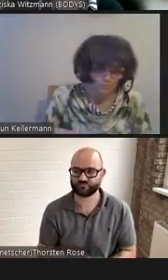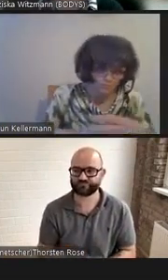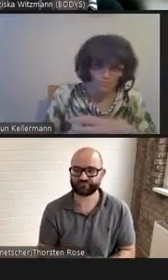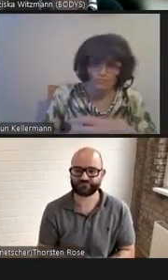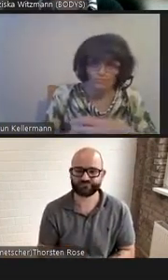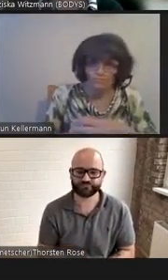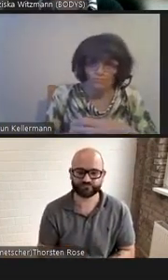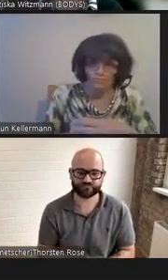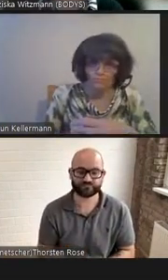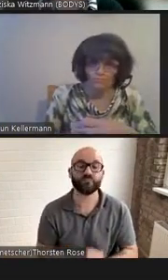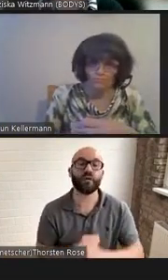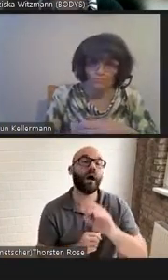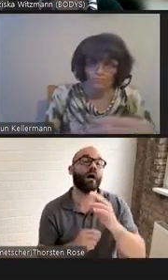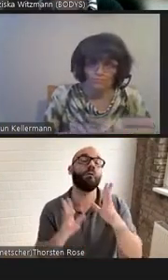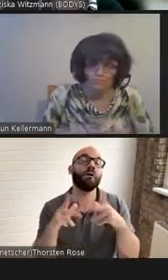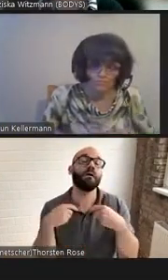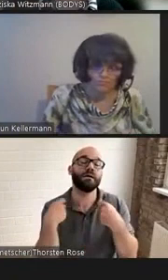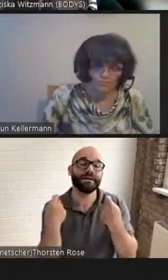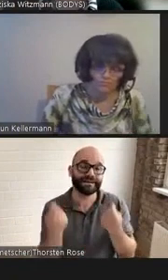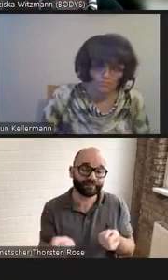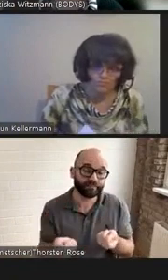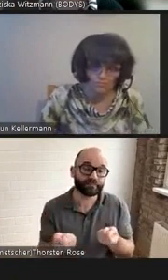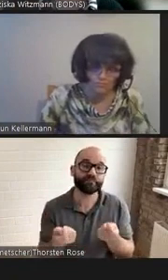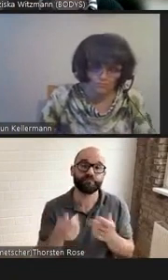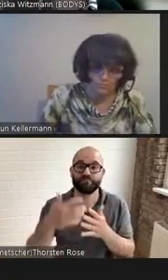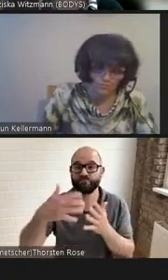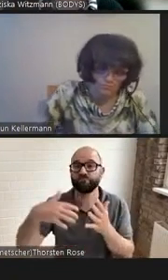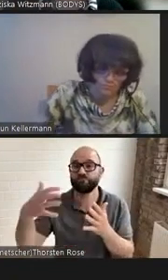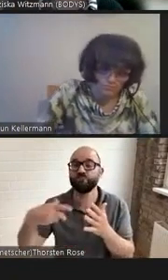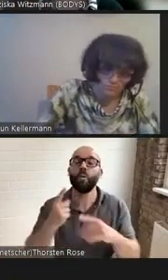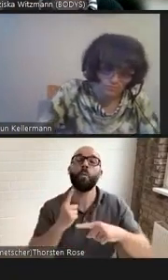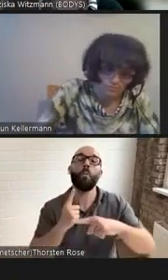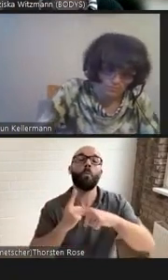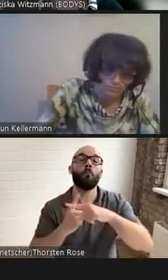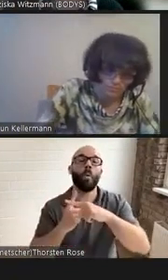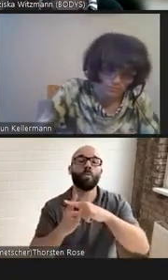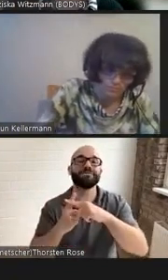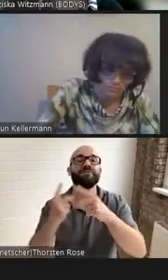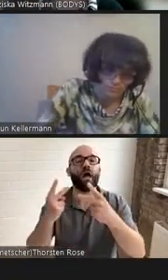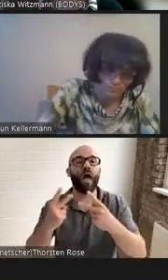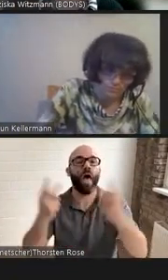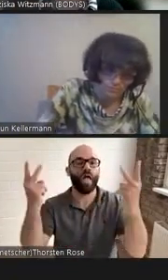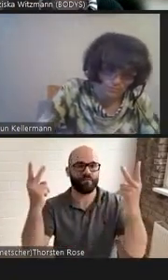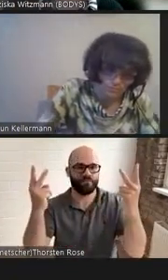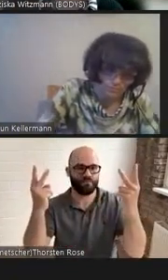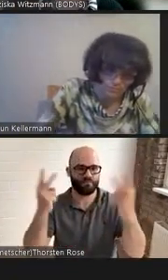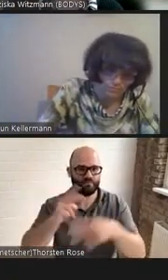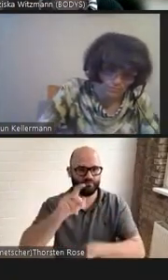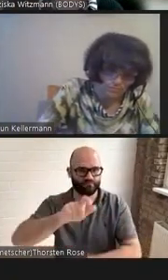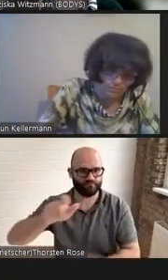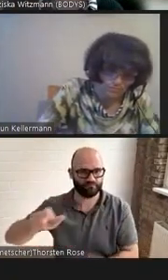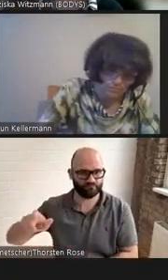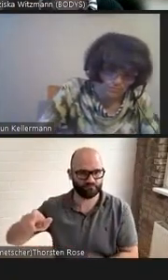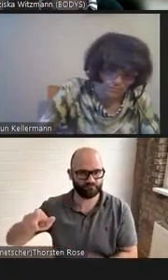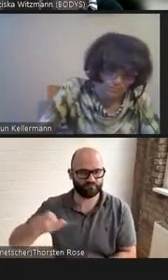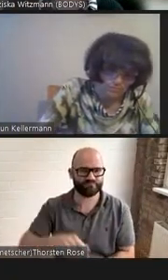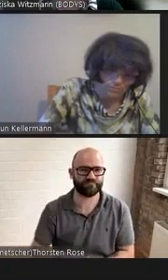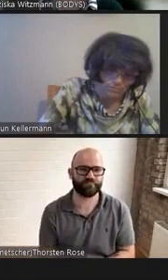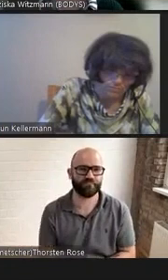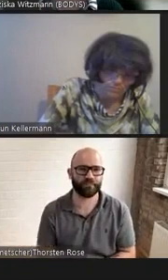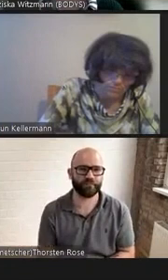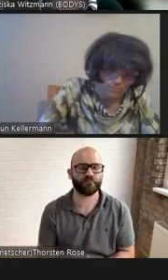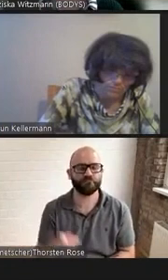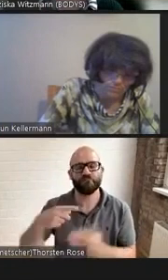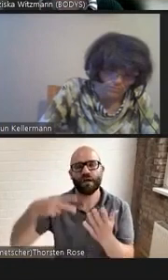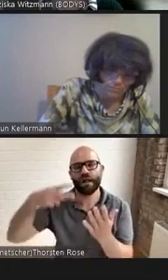positive Helden sind, Helden und Heldinnen, mit denen sich Leserinnen und